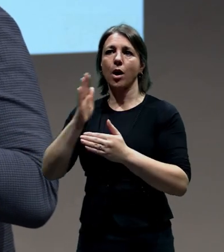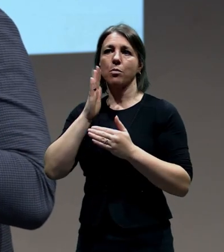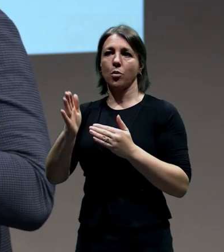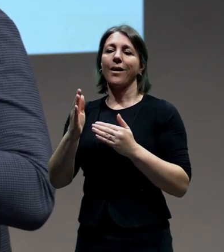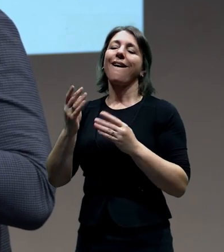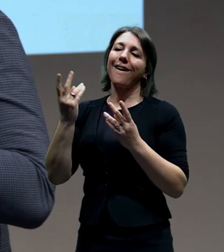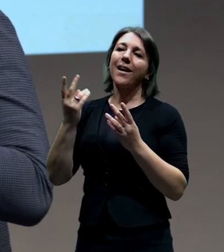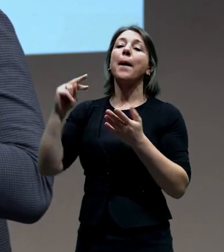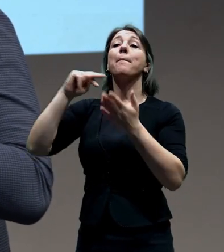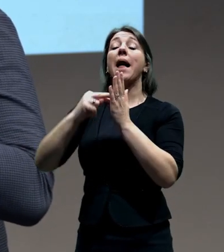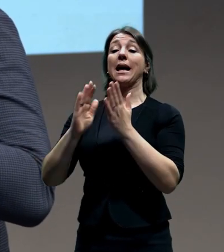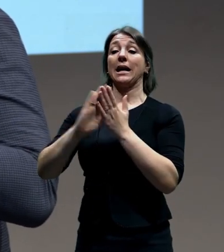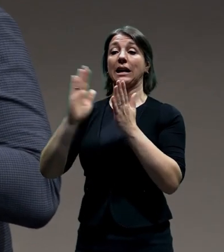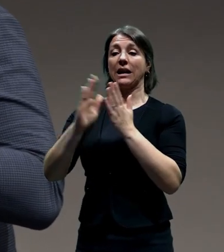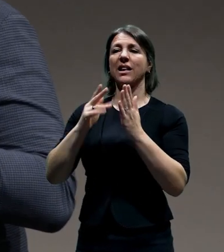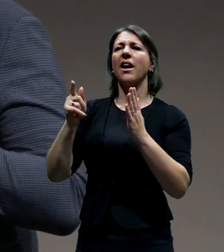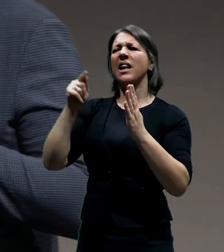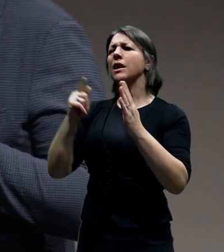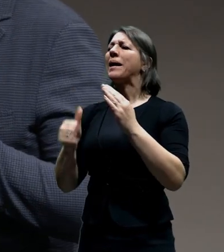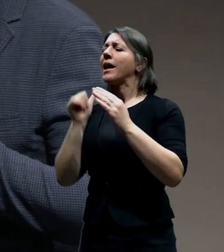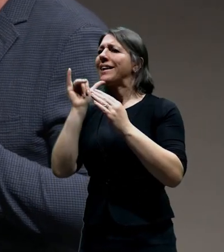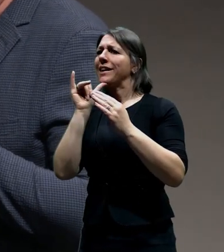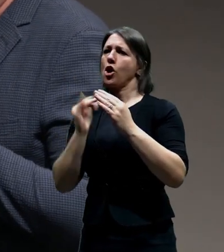stavba 15 sl. jeho východ.